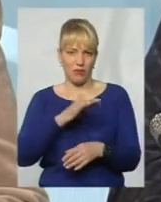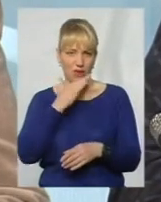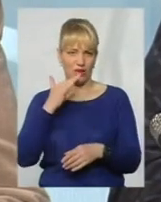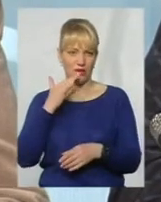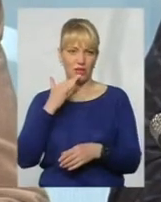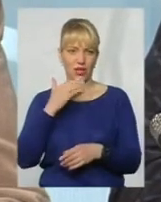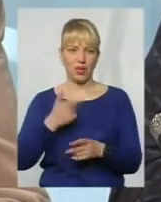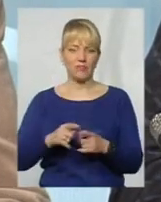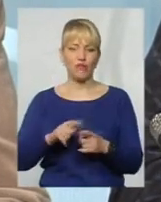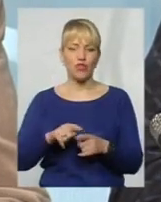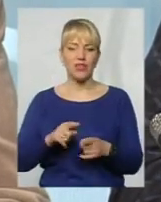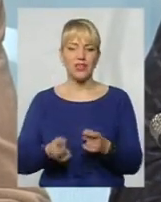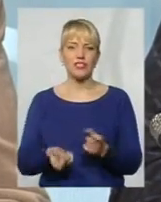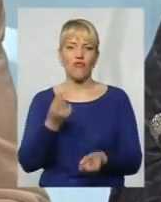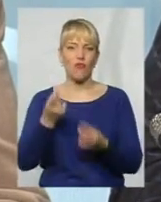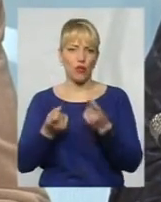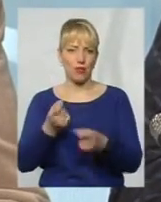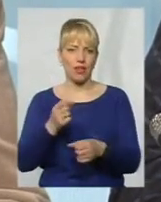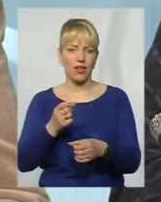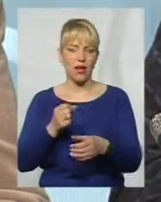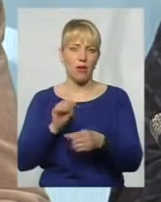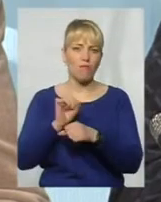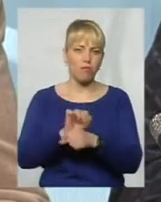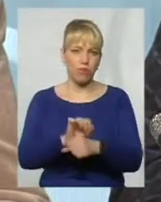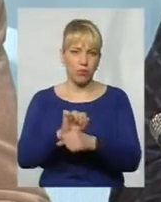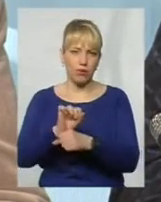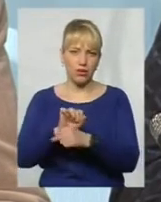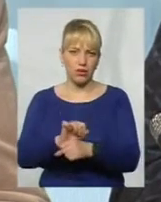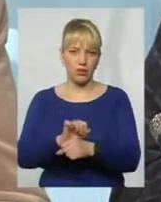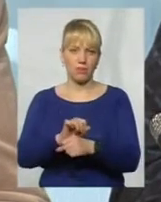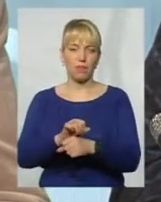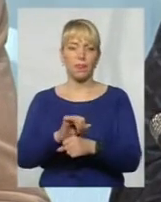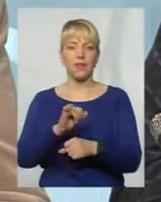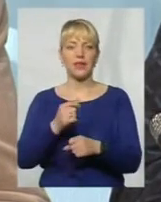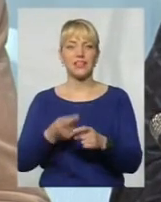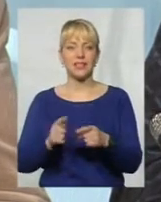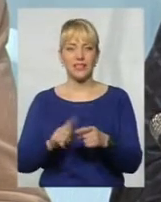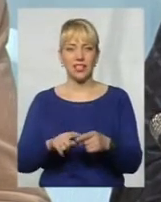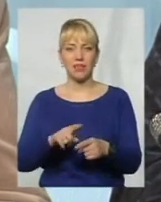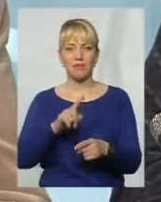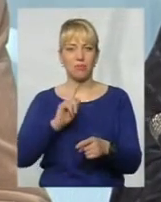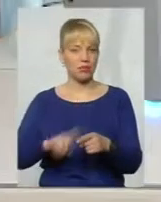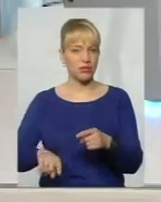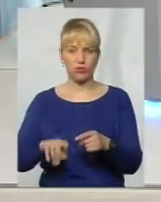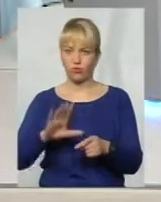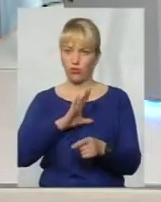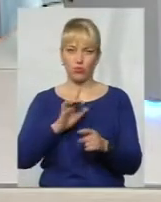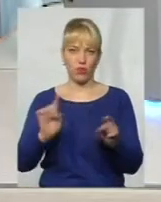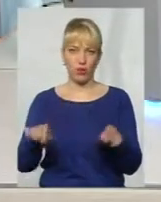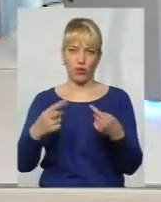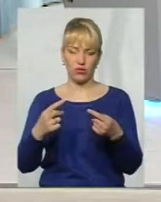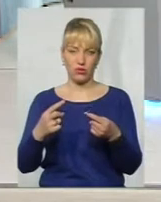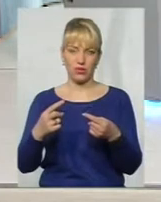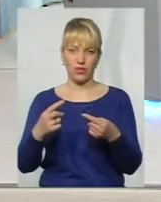організовано, створювали пробки, але організовано було. І це швидко і оперативно було організовано.